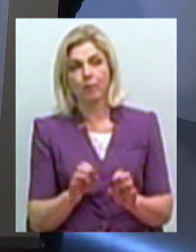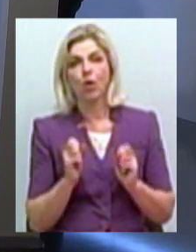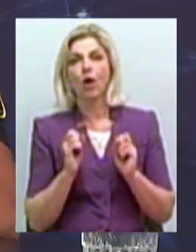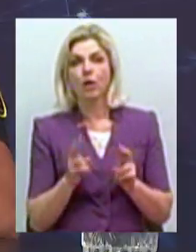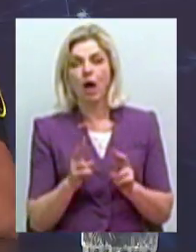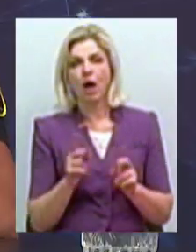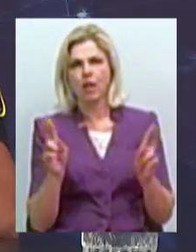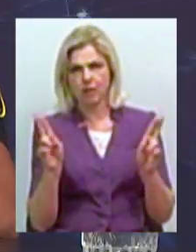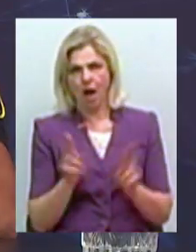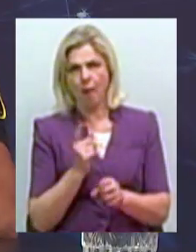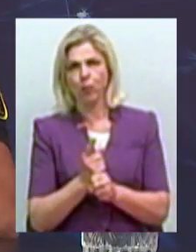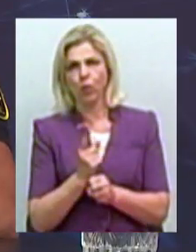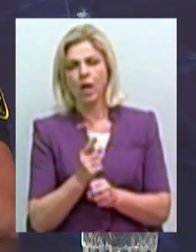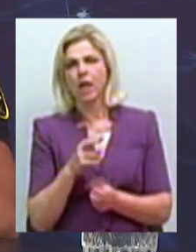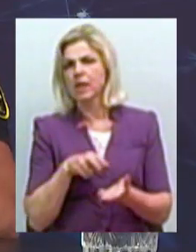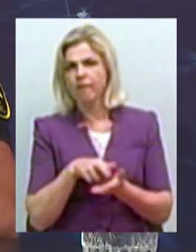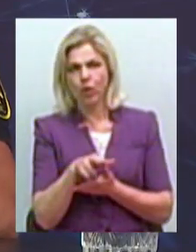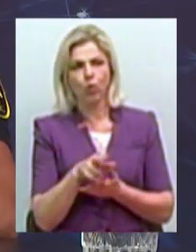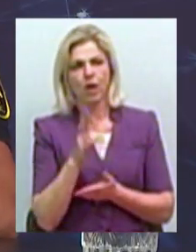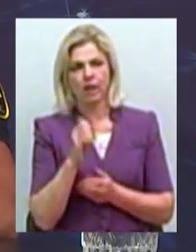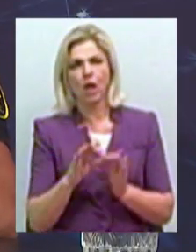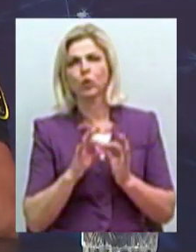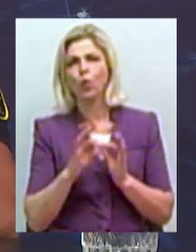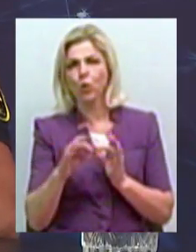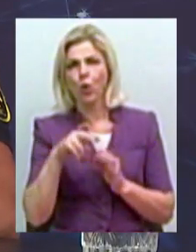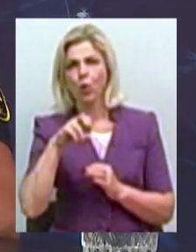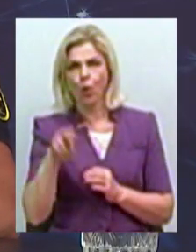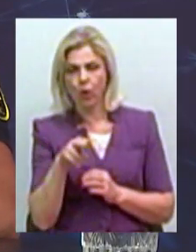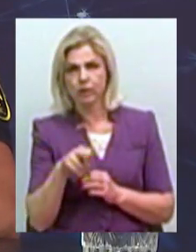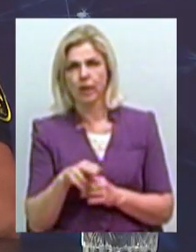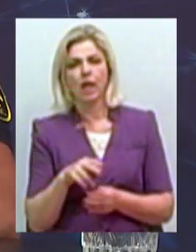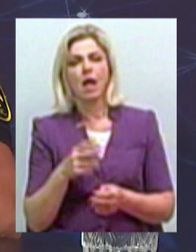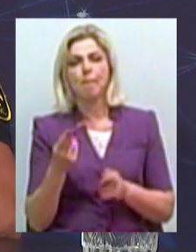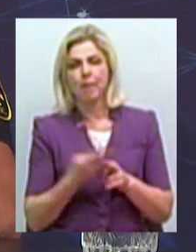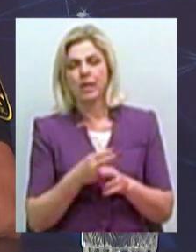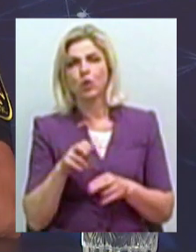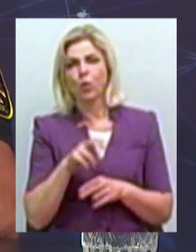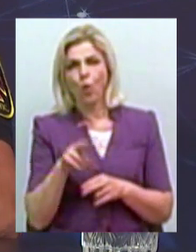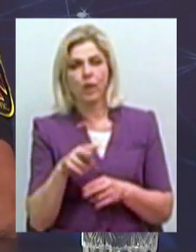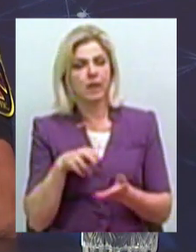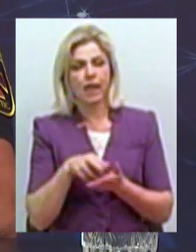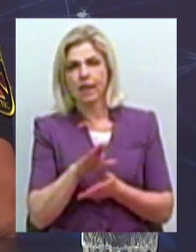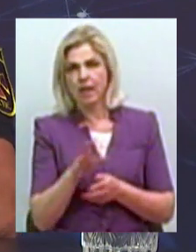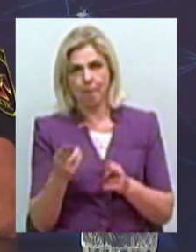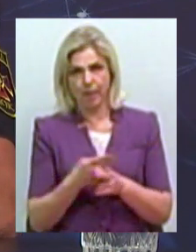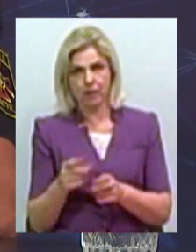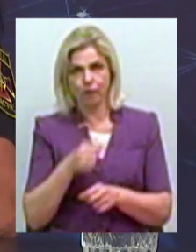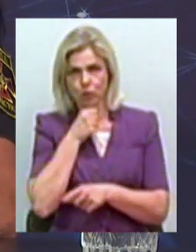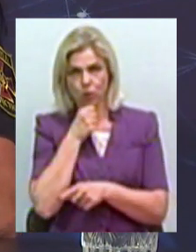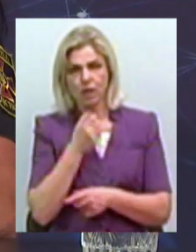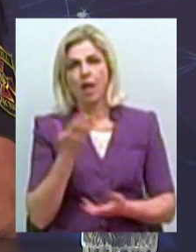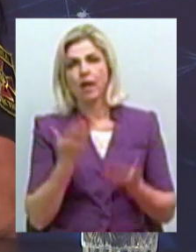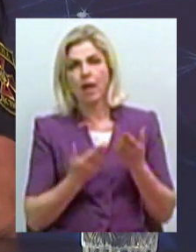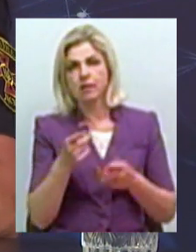табу не виходити на тонку кригу, не йти на лід без супроповоду дорослих. Якщо ви навіть катаєтесь